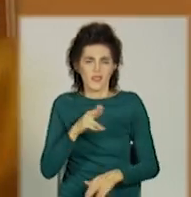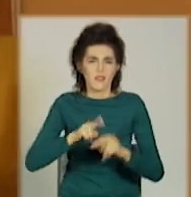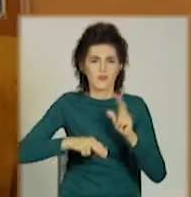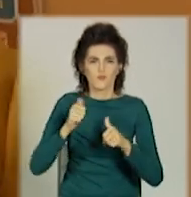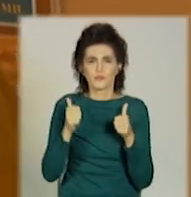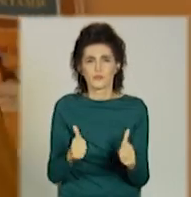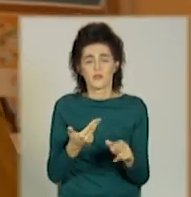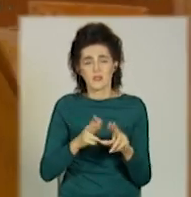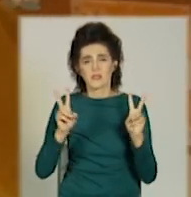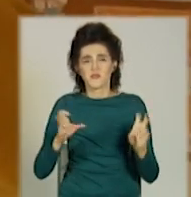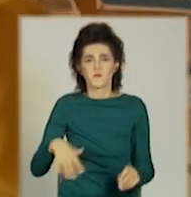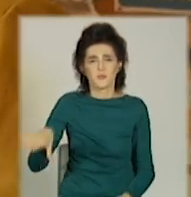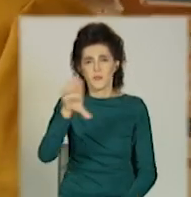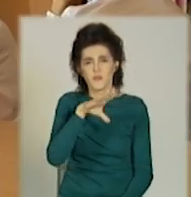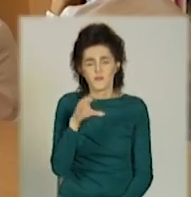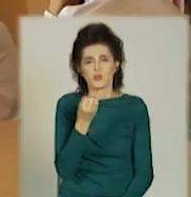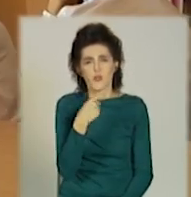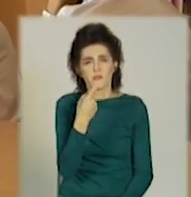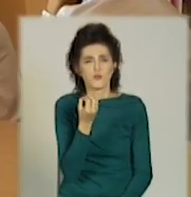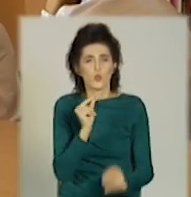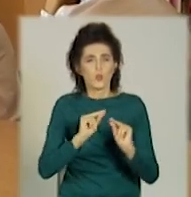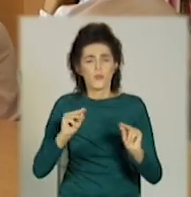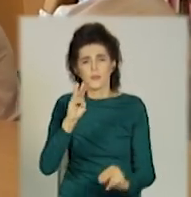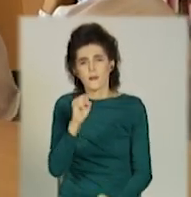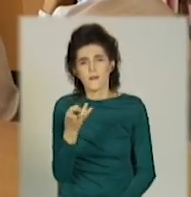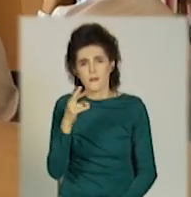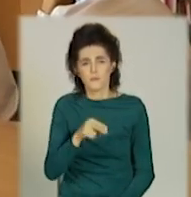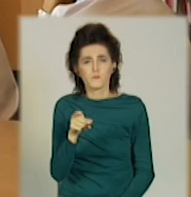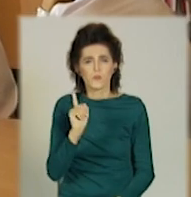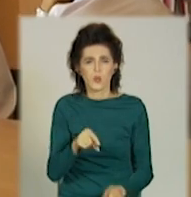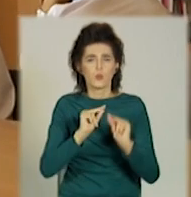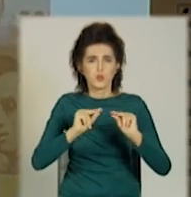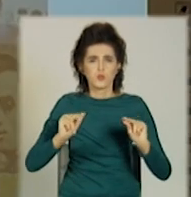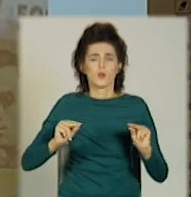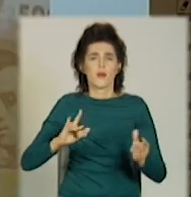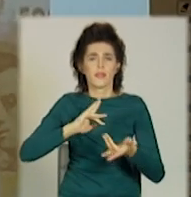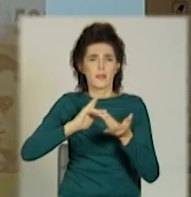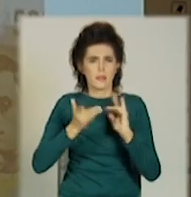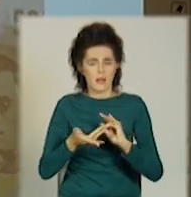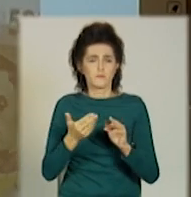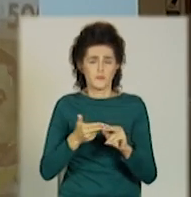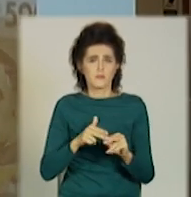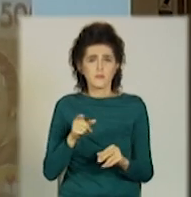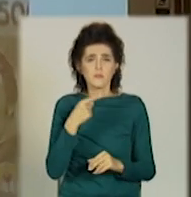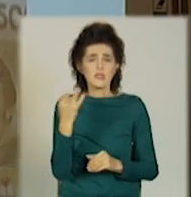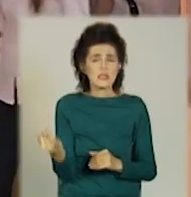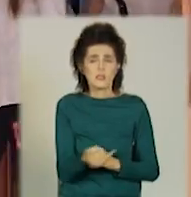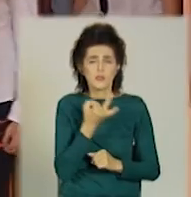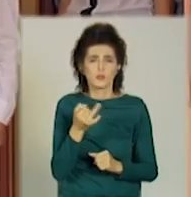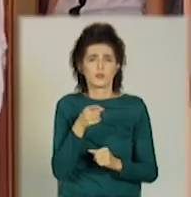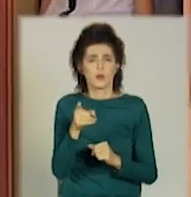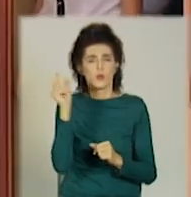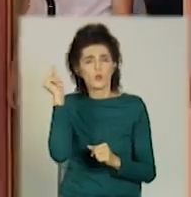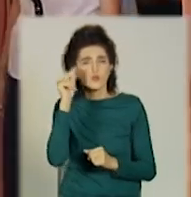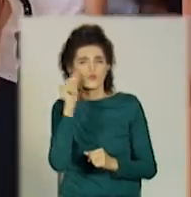Енергійна і бадьора також викладачка Тетяна. Жінка працює в школі-інтернаті. Перед уроком учні обов'язково